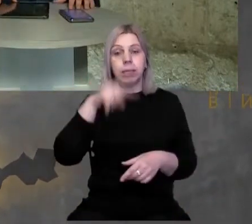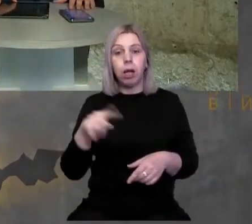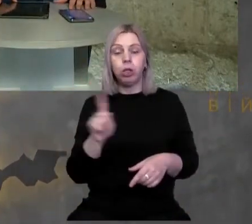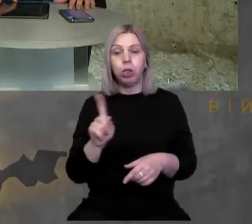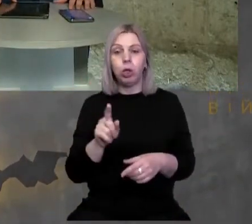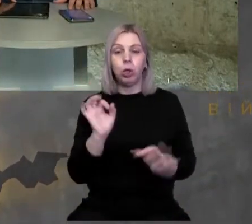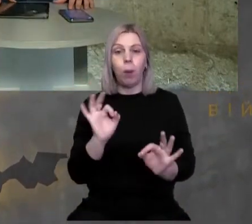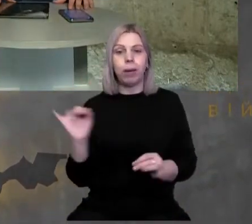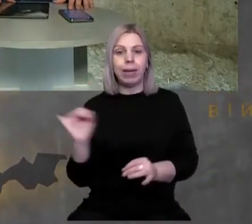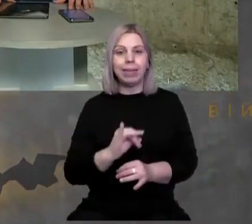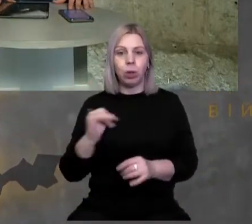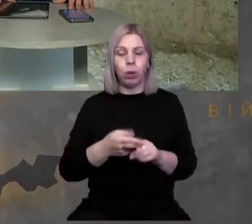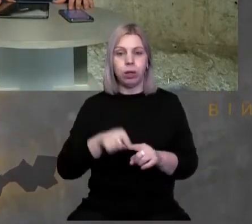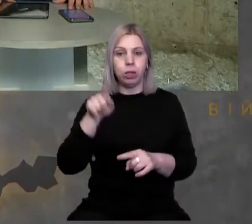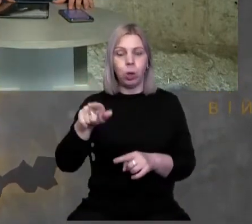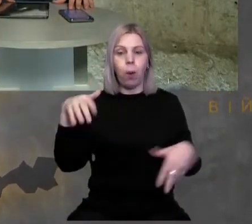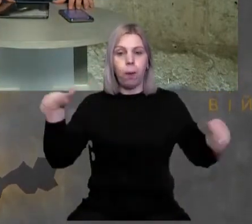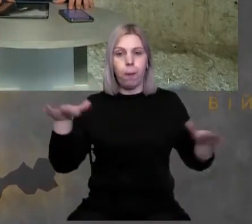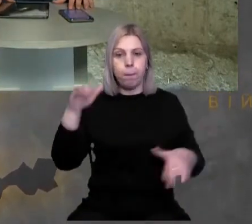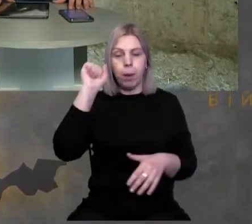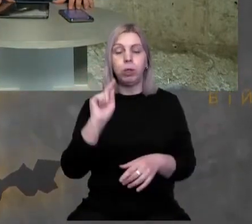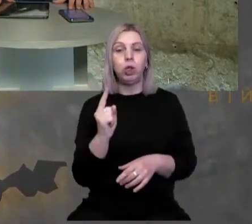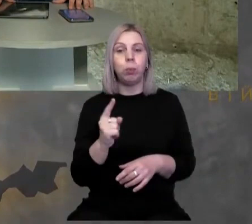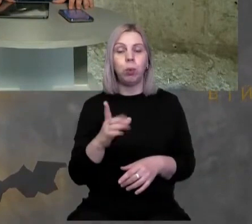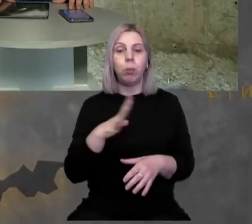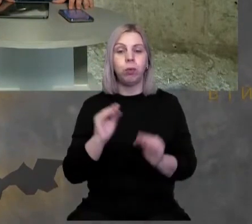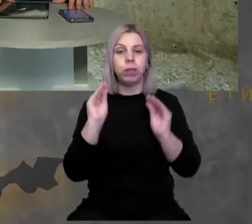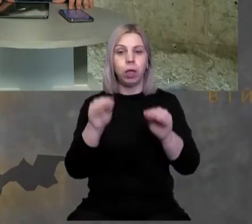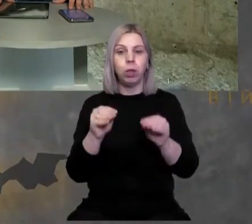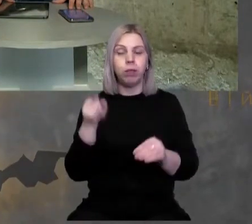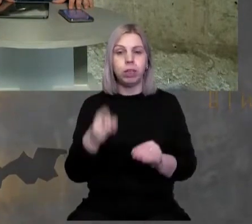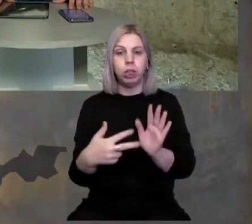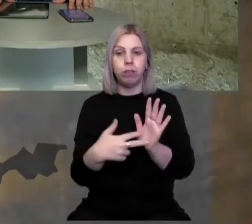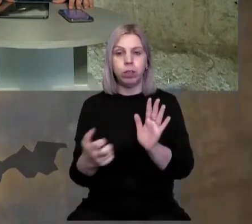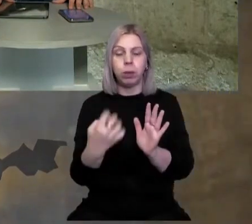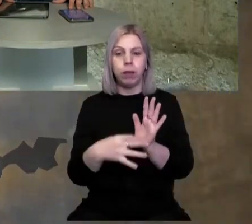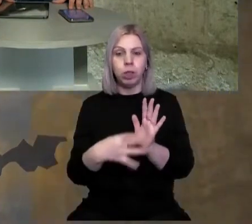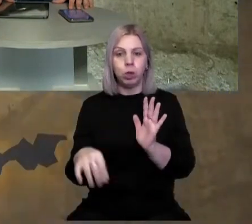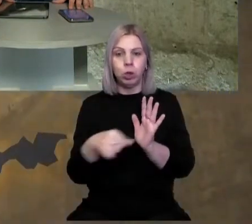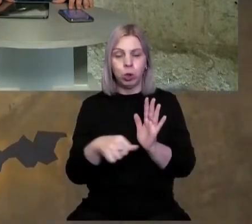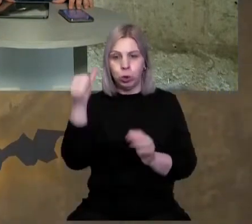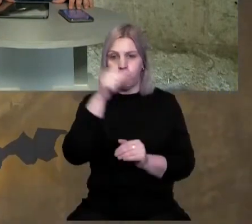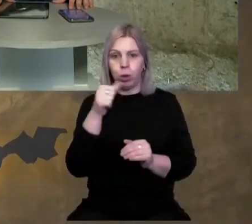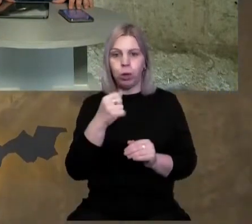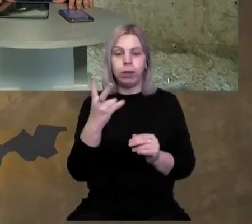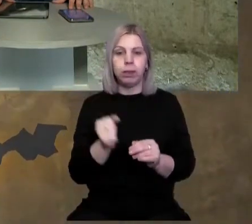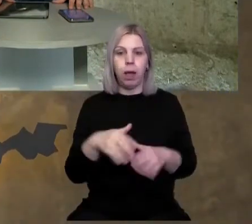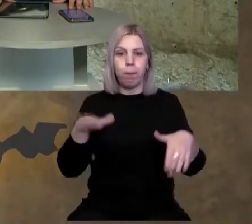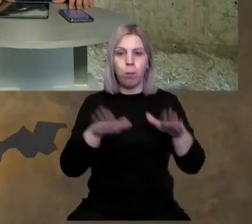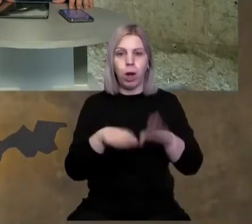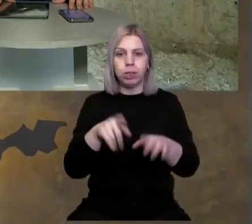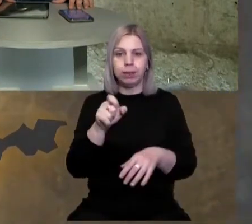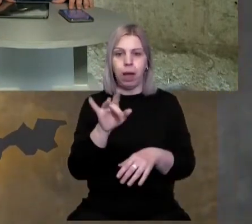її добре історію цього пам'ятника. Чому він був встановлений в 1896 році на бастионі